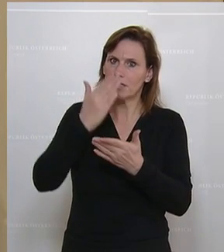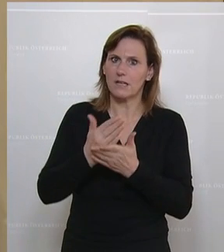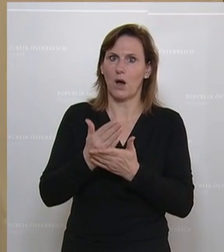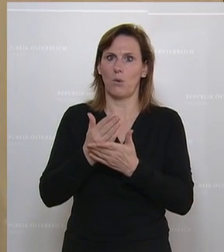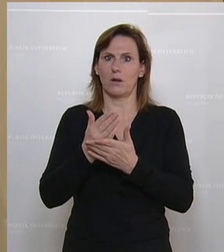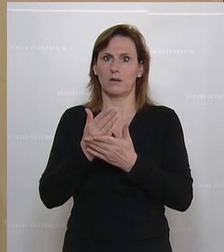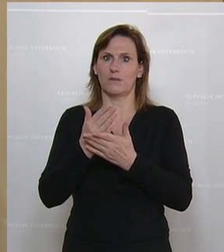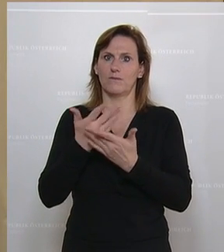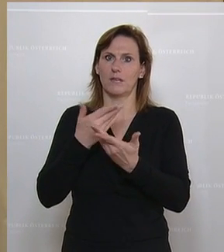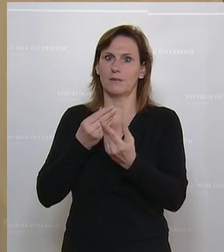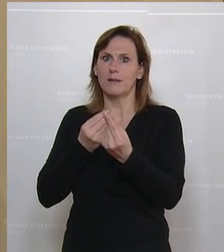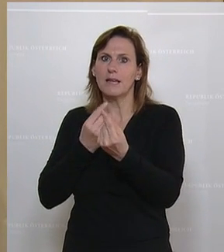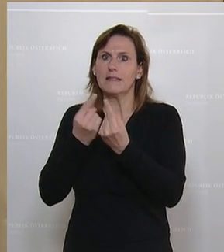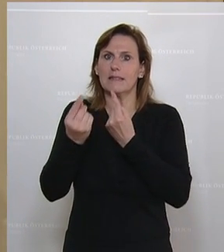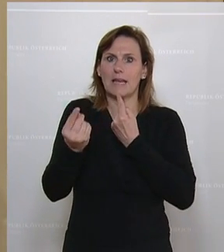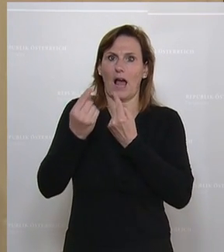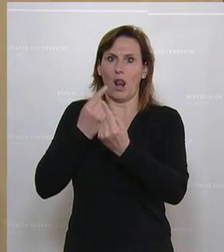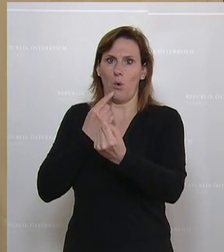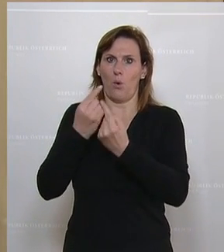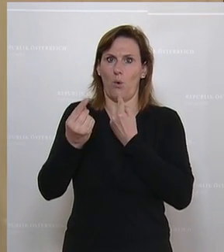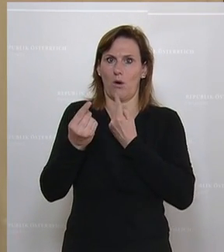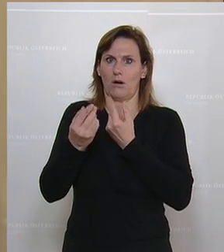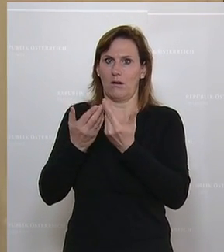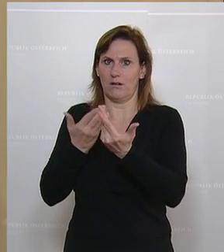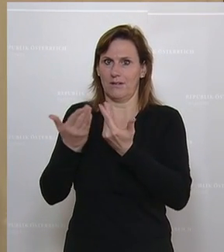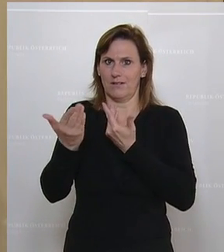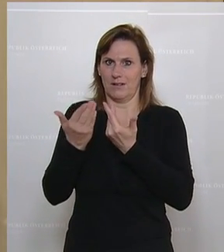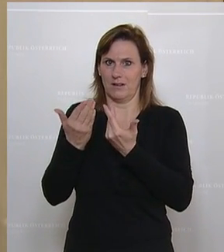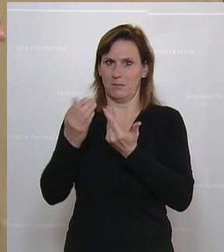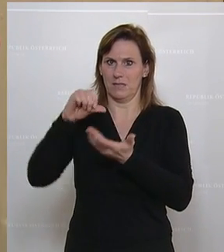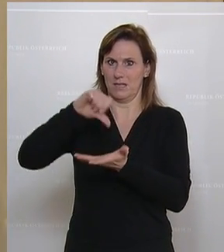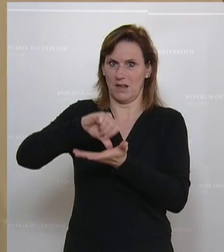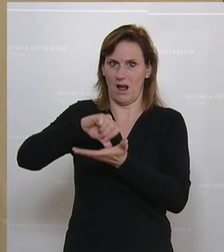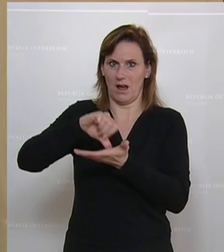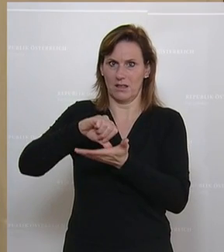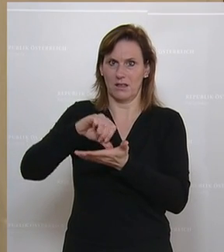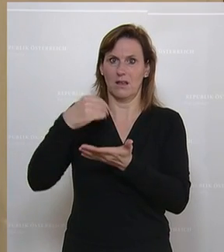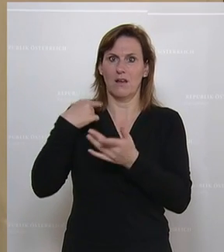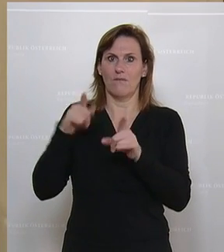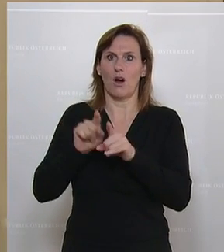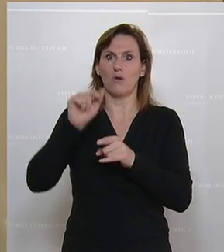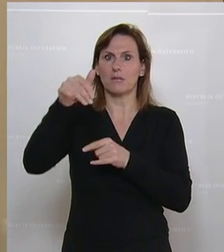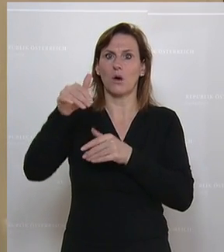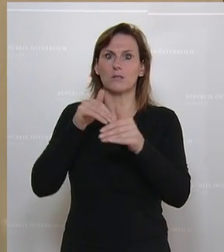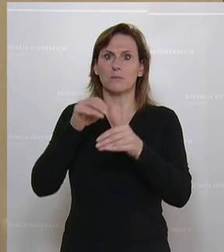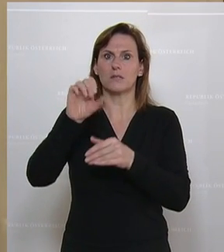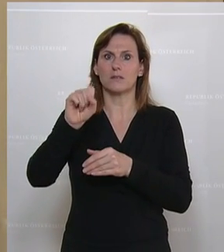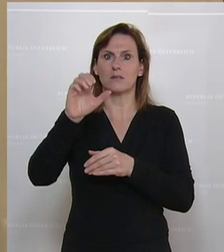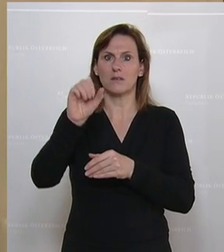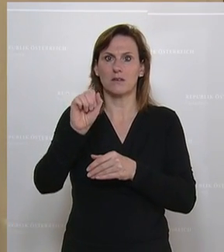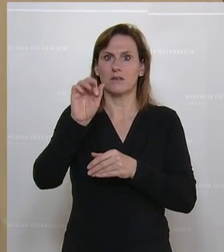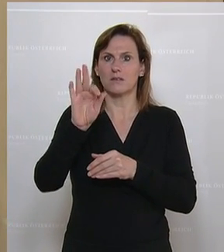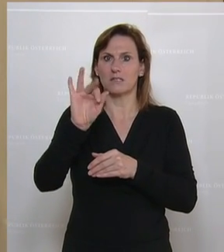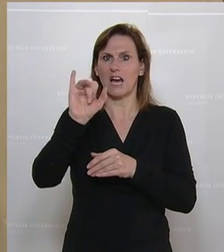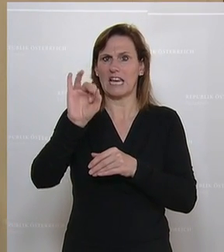Gelobkanäle mit dem Iran zu haben. Das heißt nicht, dass wir natürlich in den Gesprächen, und ich habe mit Außenminister Sarif, bin ich vermutlich im Durchschnitt alle fünf